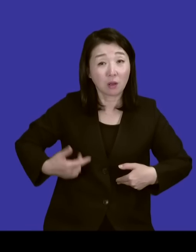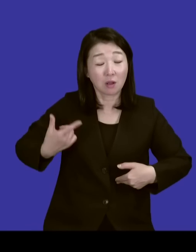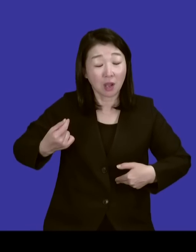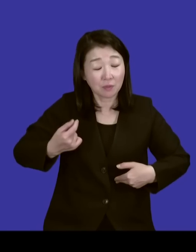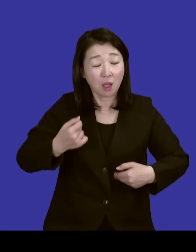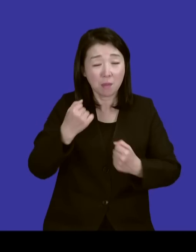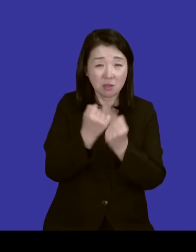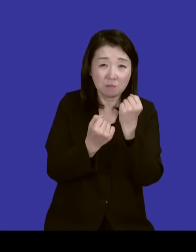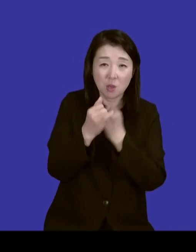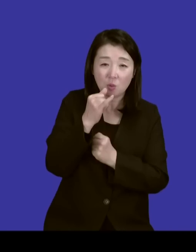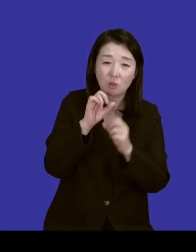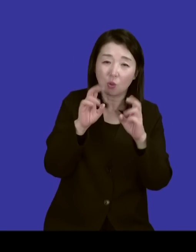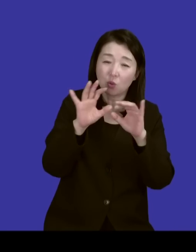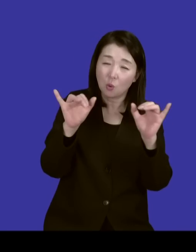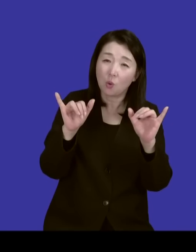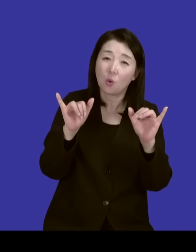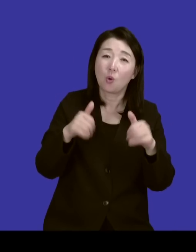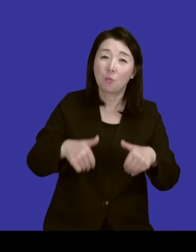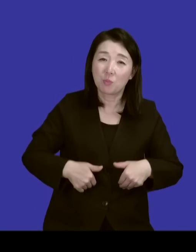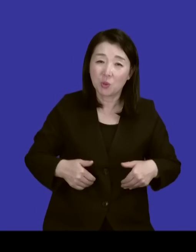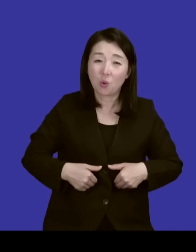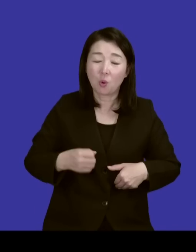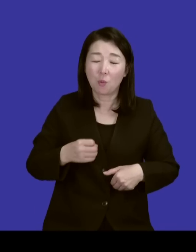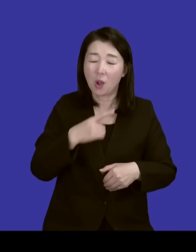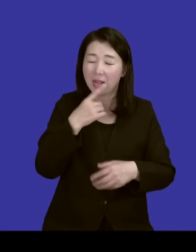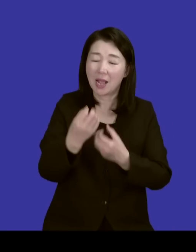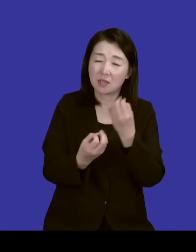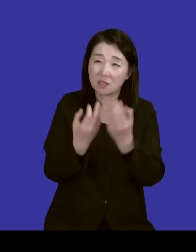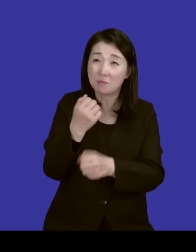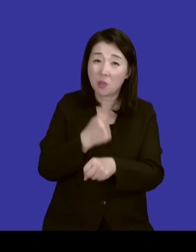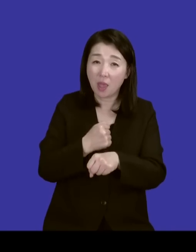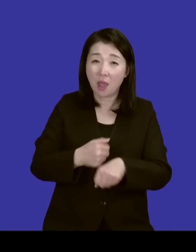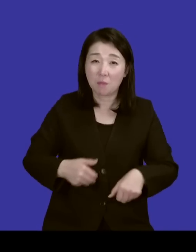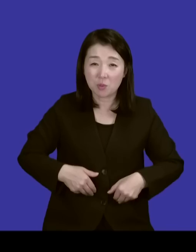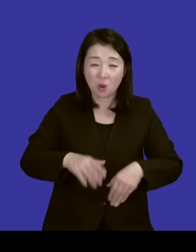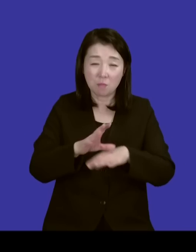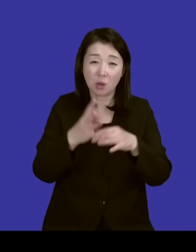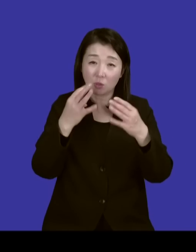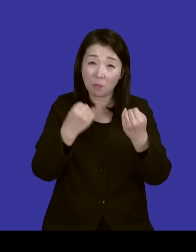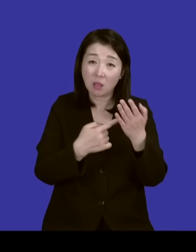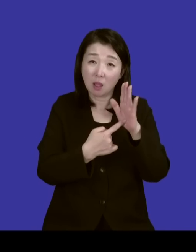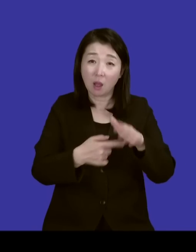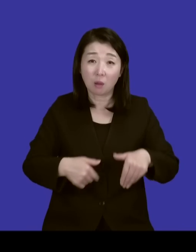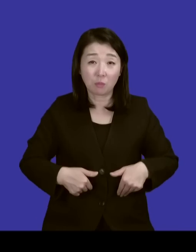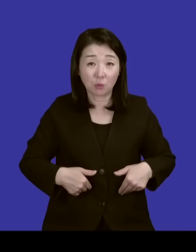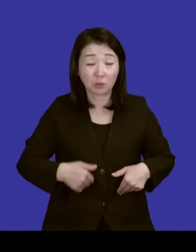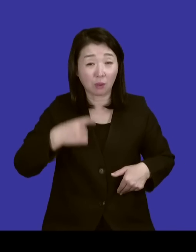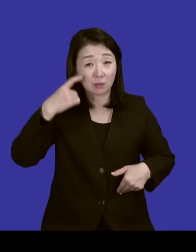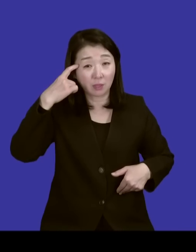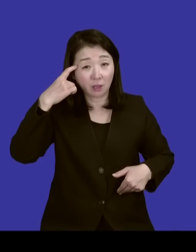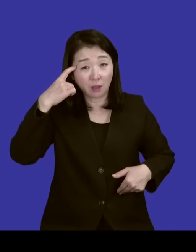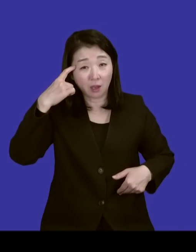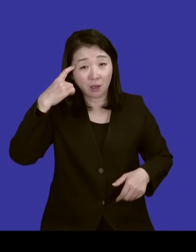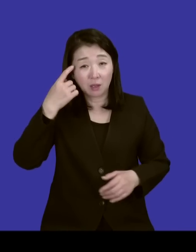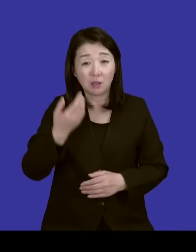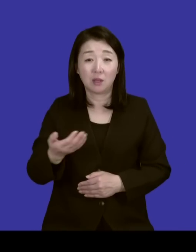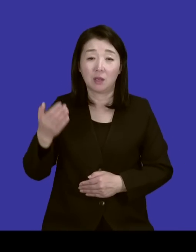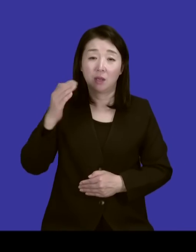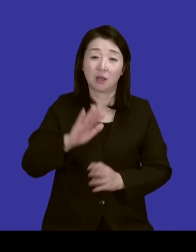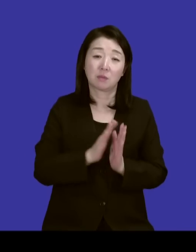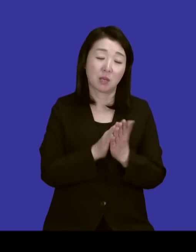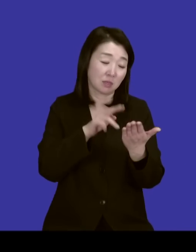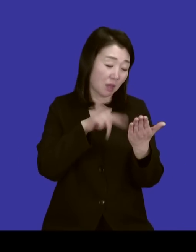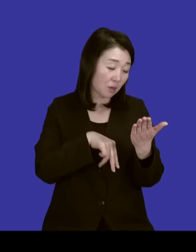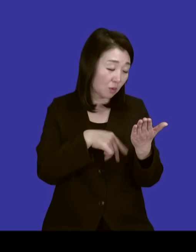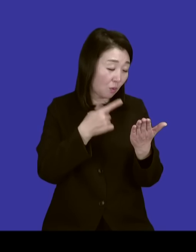집회도 해야 되고 선교도 해야 되고 막 간증집회도 많이 해야 되고 방송도 많이 해야 되고 그런데 제가 이렇게 책을 읽는 거